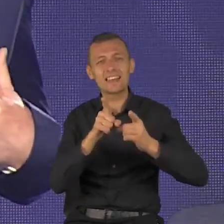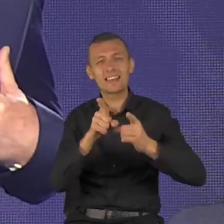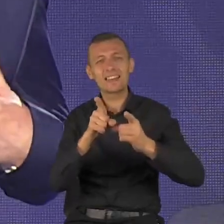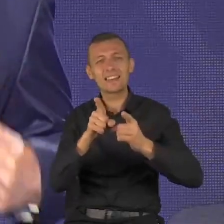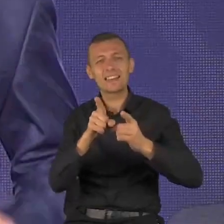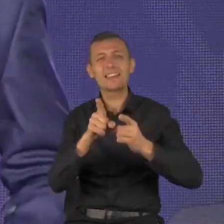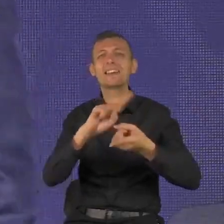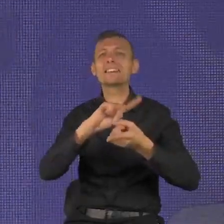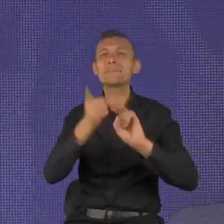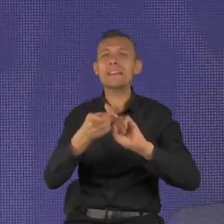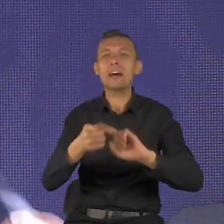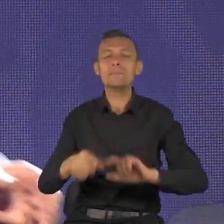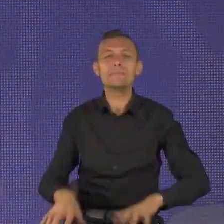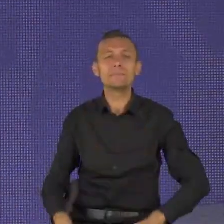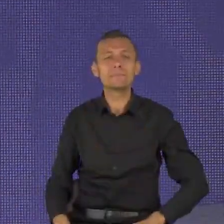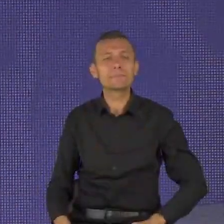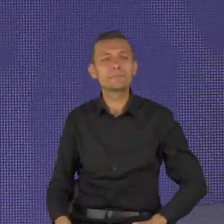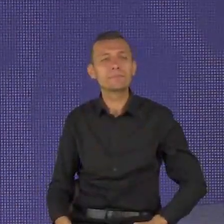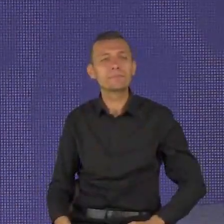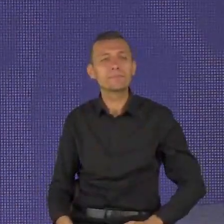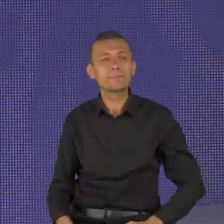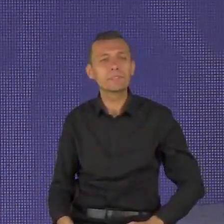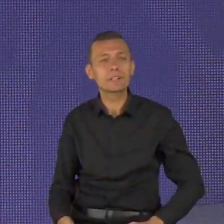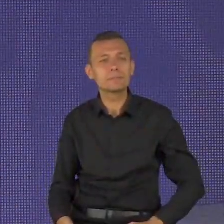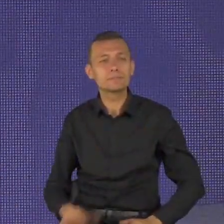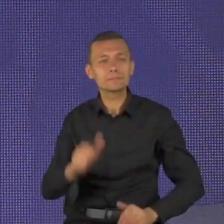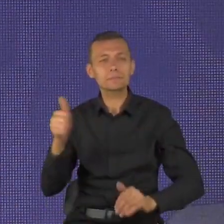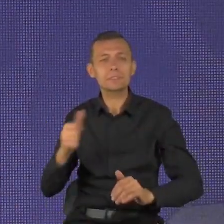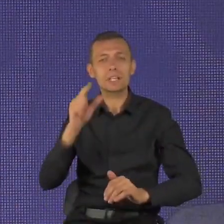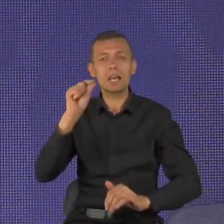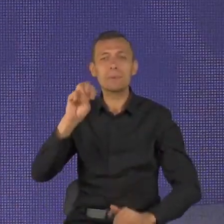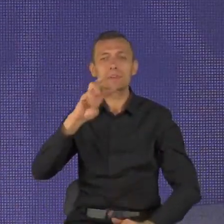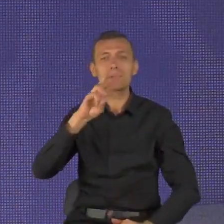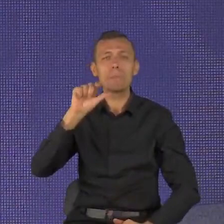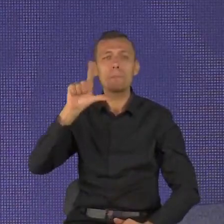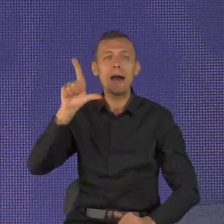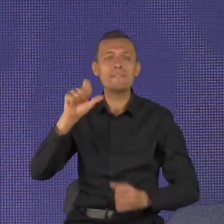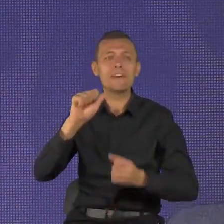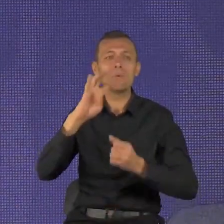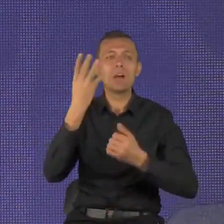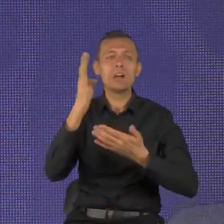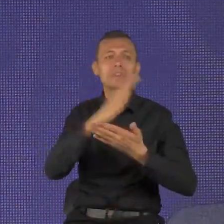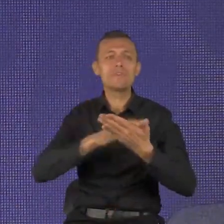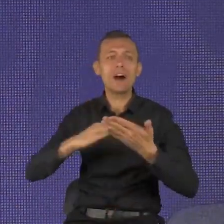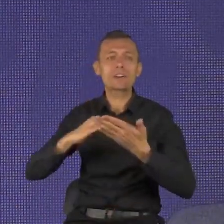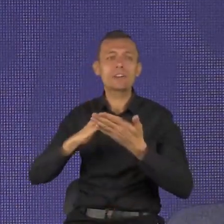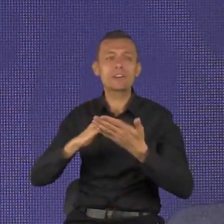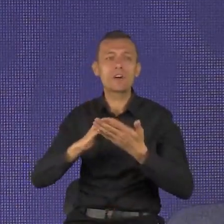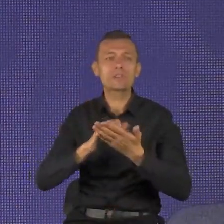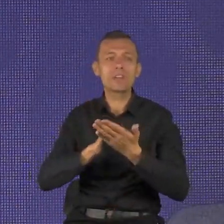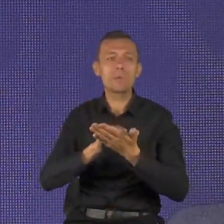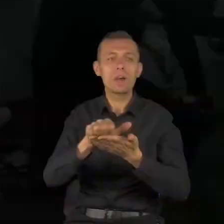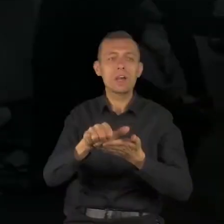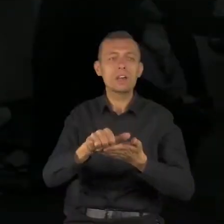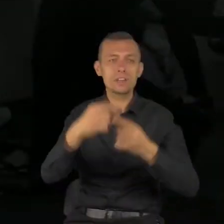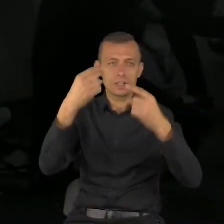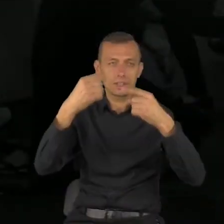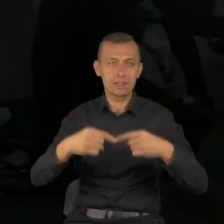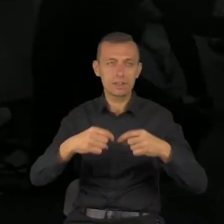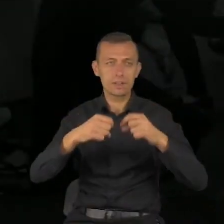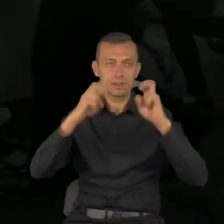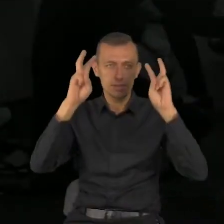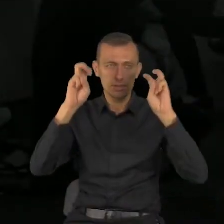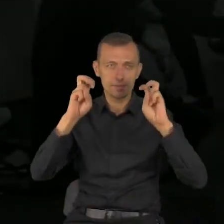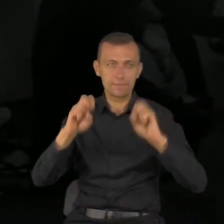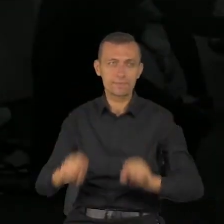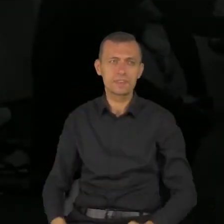od nastawienia naszego serca. Posłuchajcie słów apystowa Pawła, które zapisał w czwartym rozdziale, w jedenastym wierszu. Nauczyłem